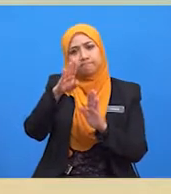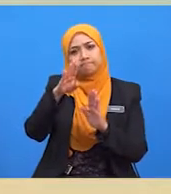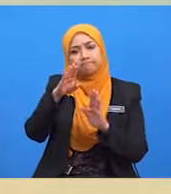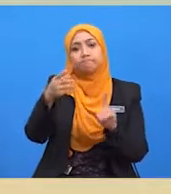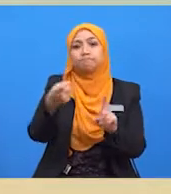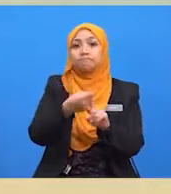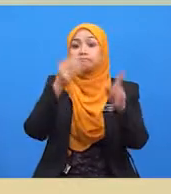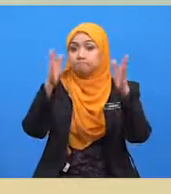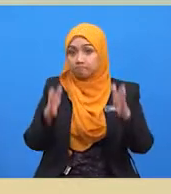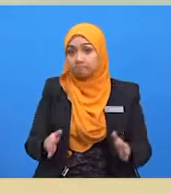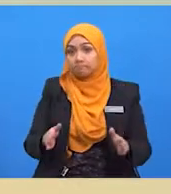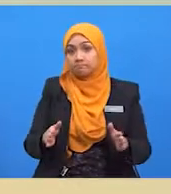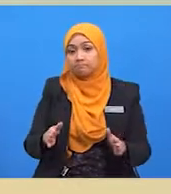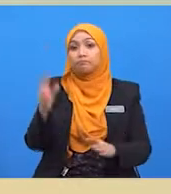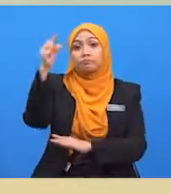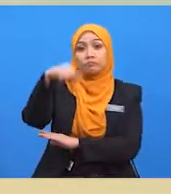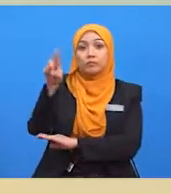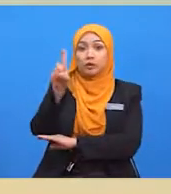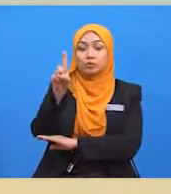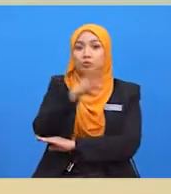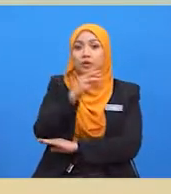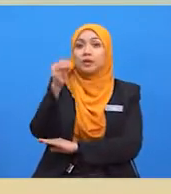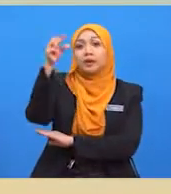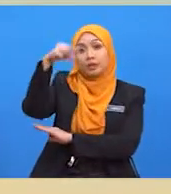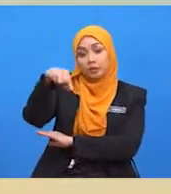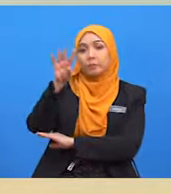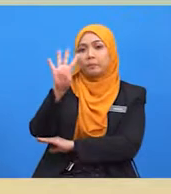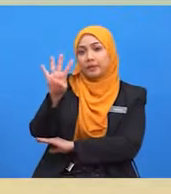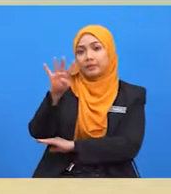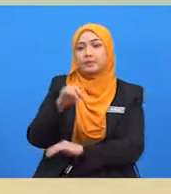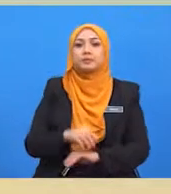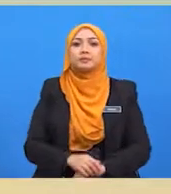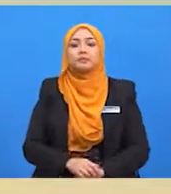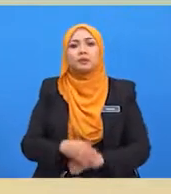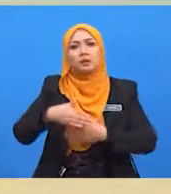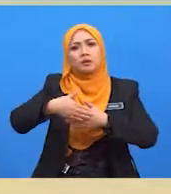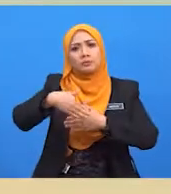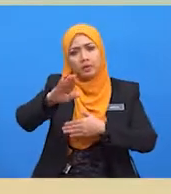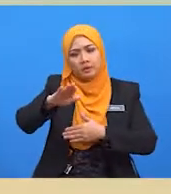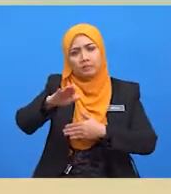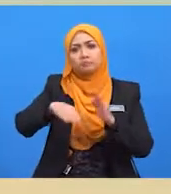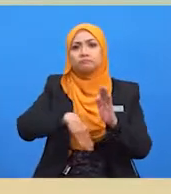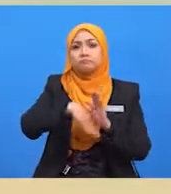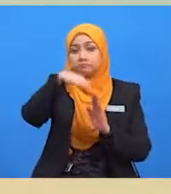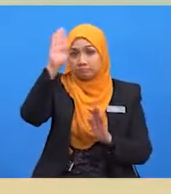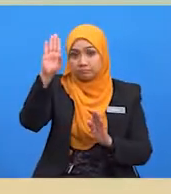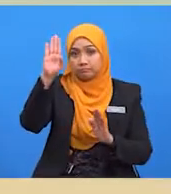lebihan permintaan mewujudkan tekanan pada harga pasaran